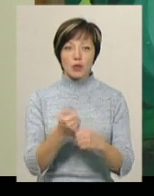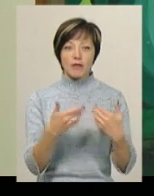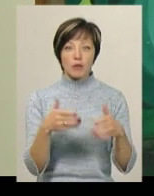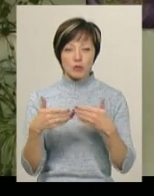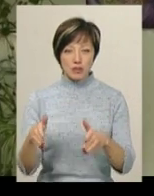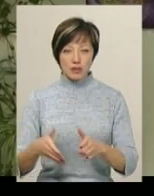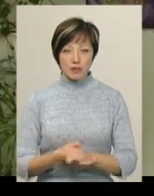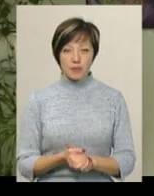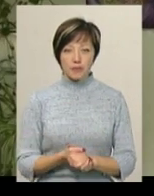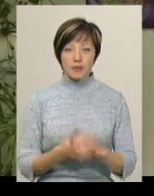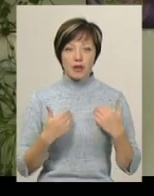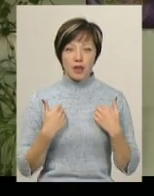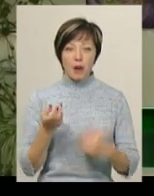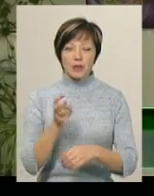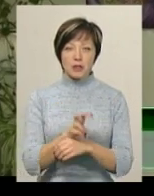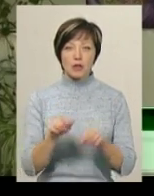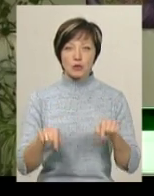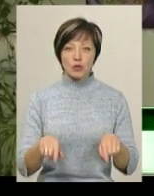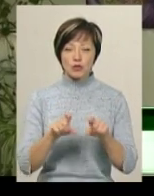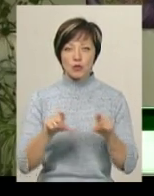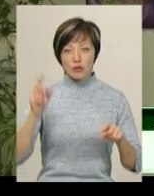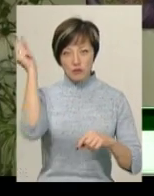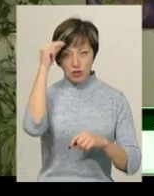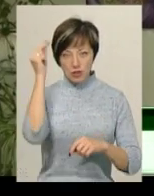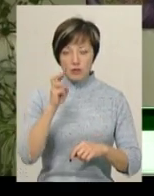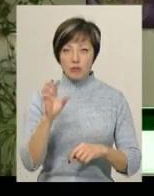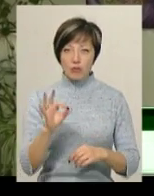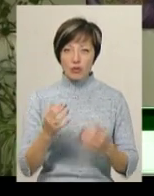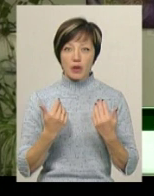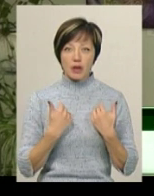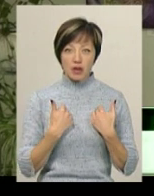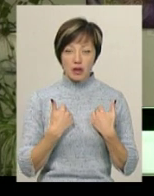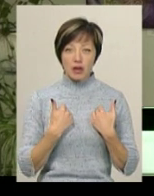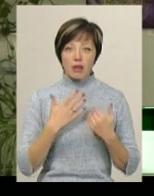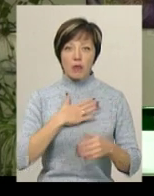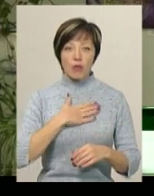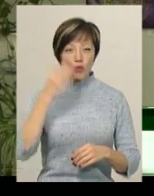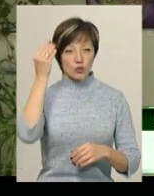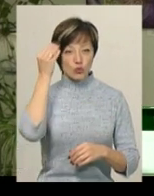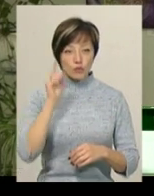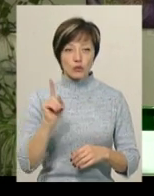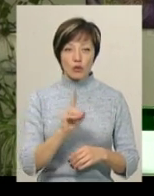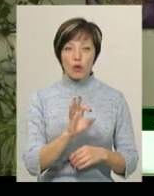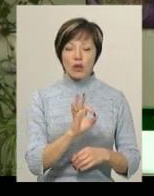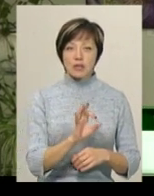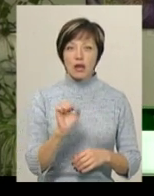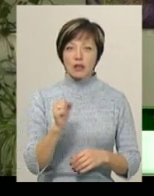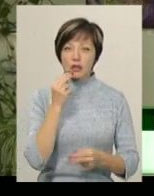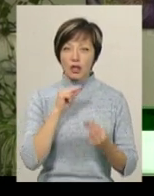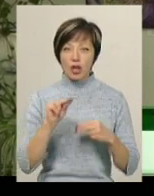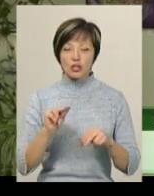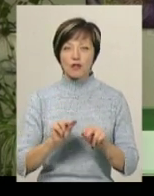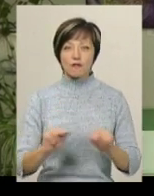випускників. Я прийшла сюди до школи вчитися, тому що я, на мою думку, що Олександр Анатольович найкращий